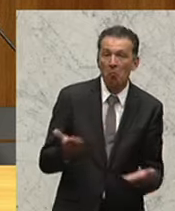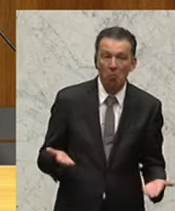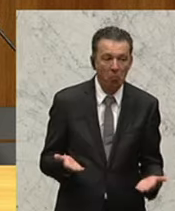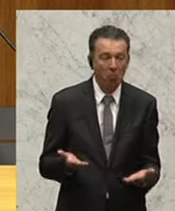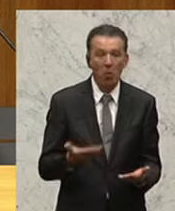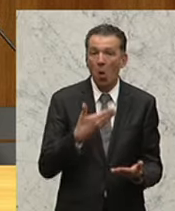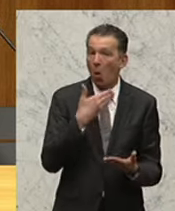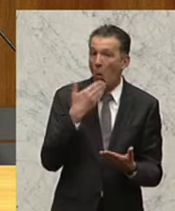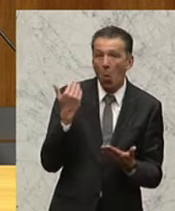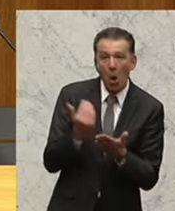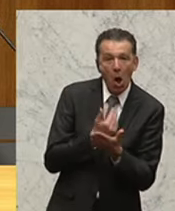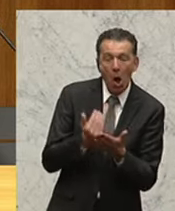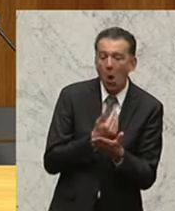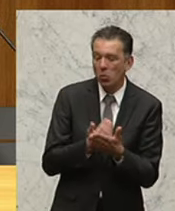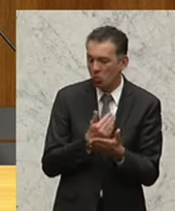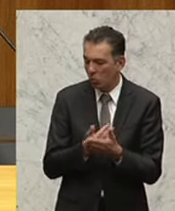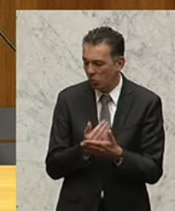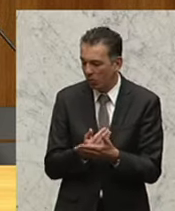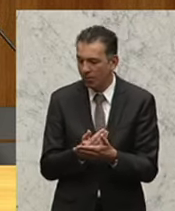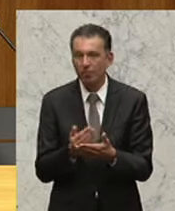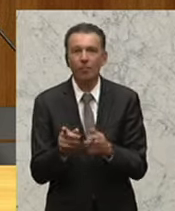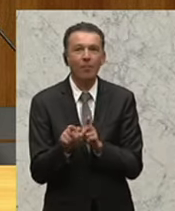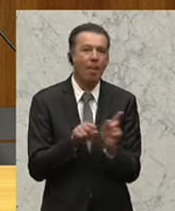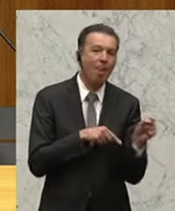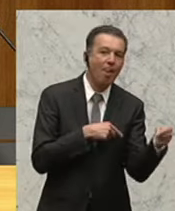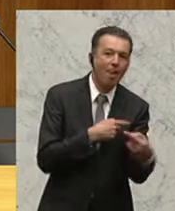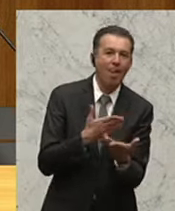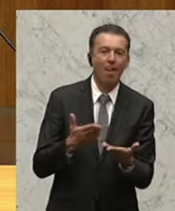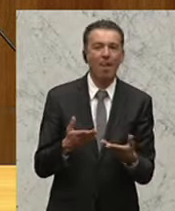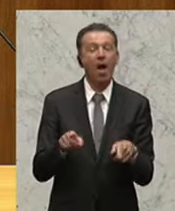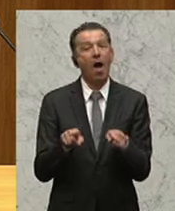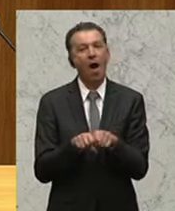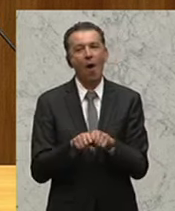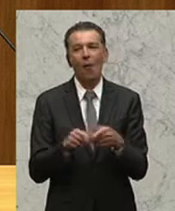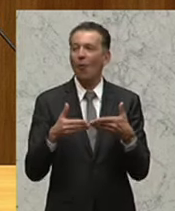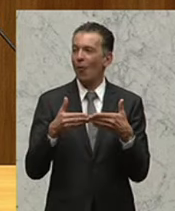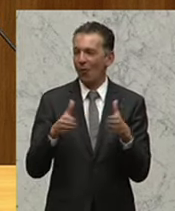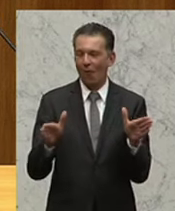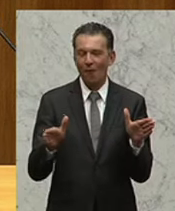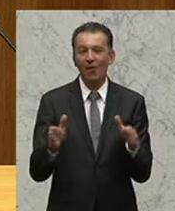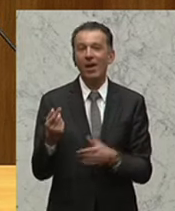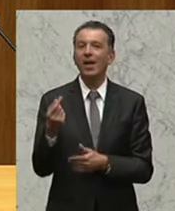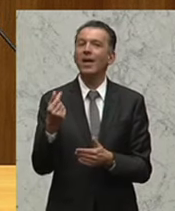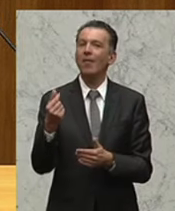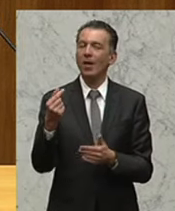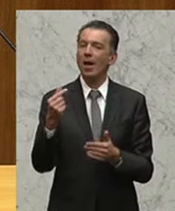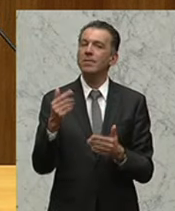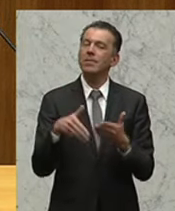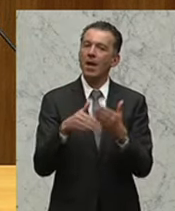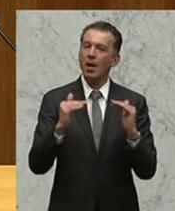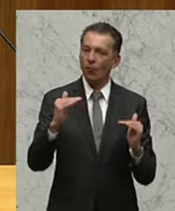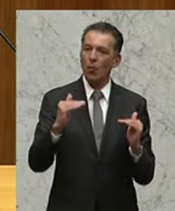auch keine Schlupflöcher nützen können und davon profitieren, auch den öffentlichen Finanzen ins Gleichgewicht zu bringen.